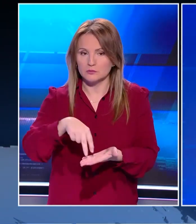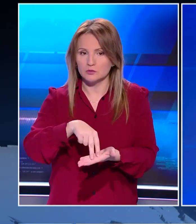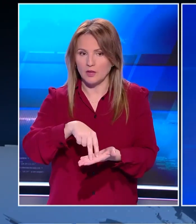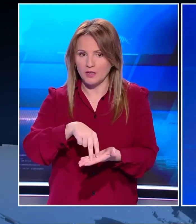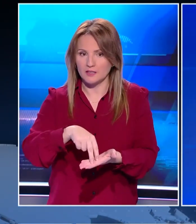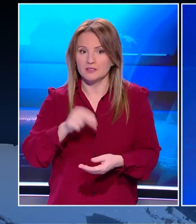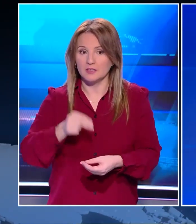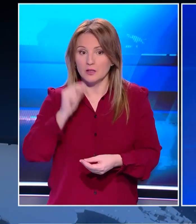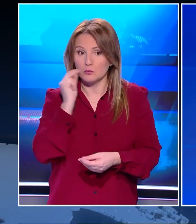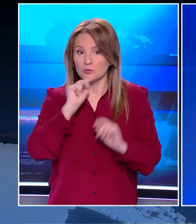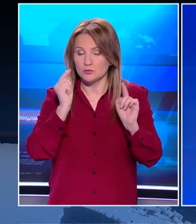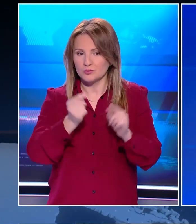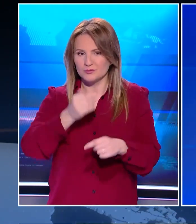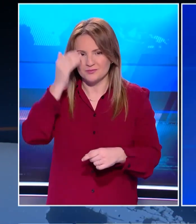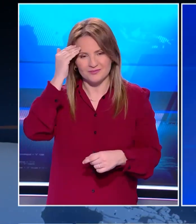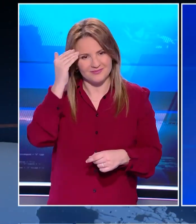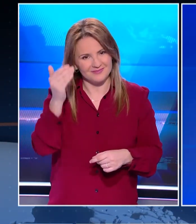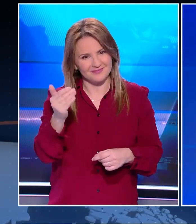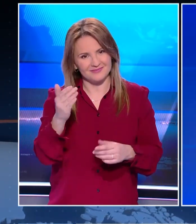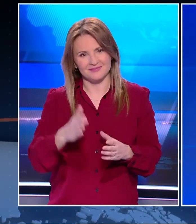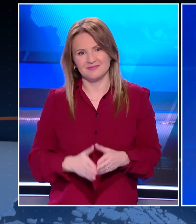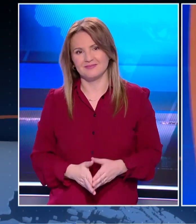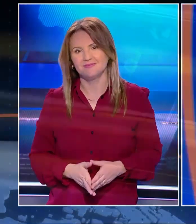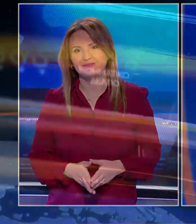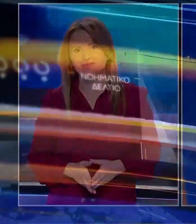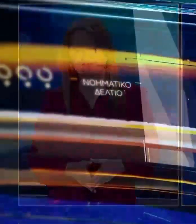παρατέταρτο με τον Νίκο Στραβελάκη. Να έχετε ένα όμορφο απόγευμα.